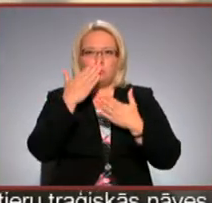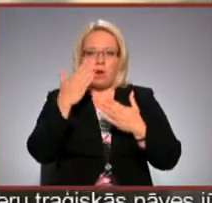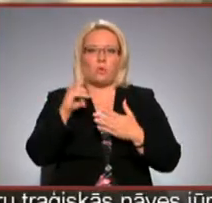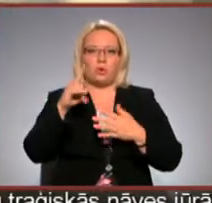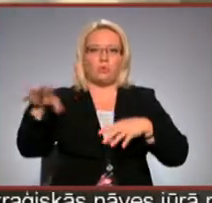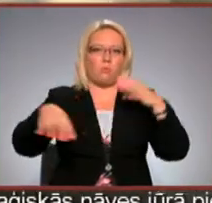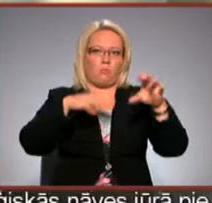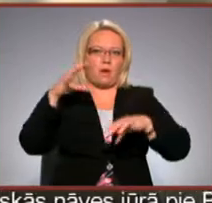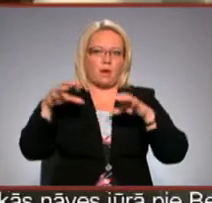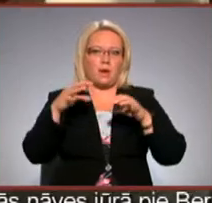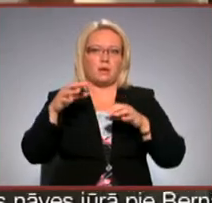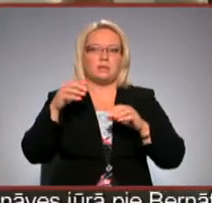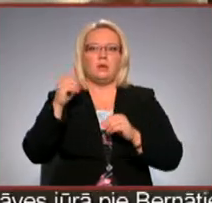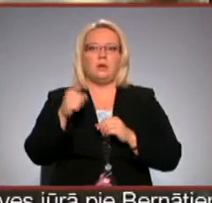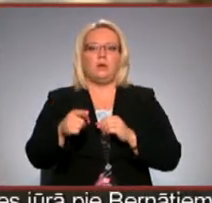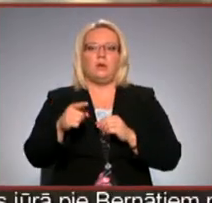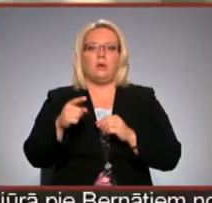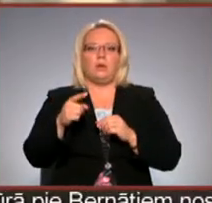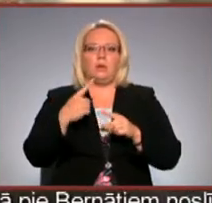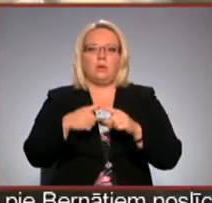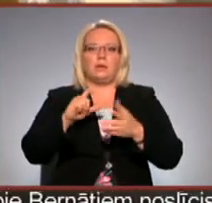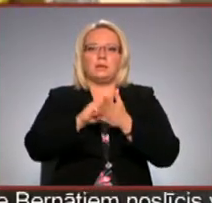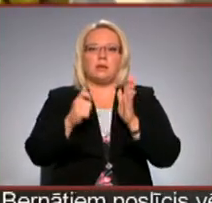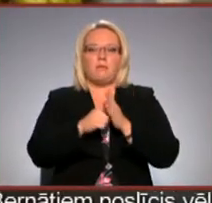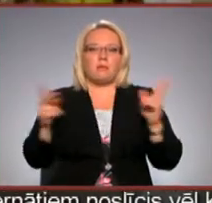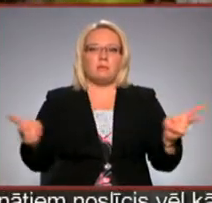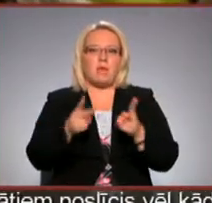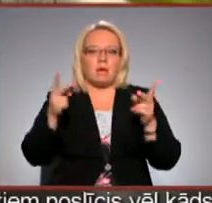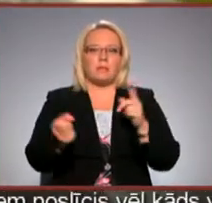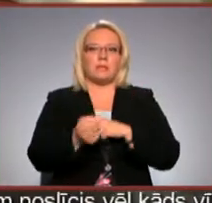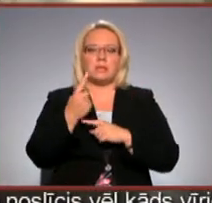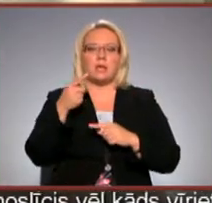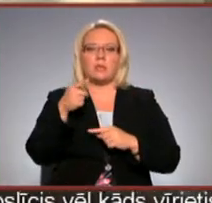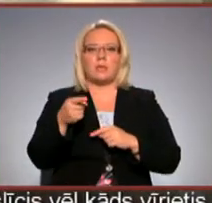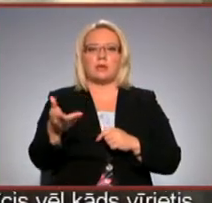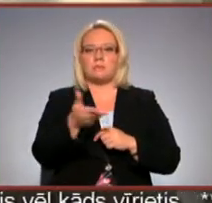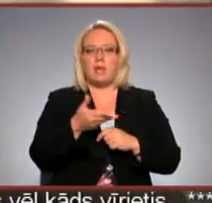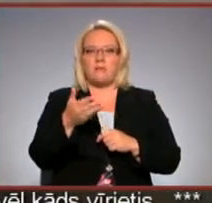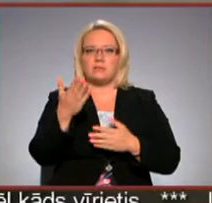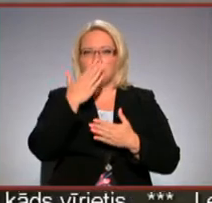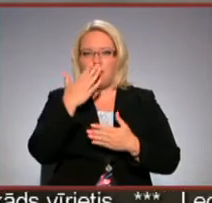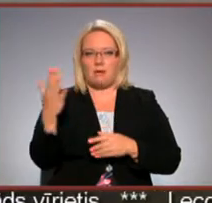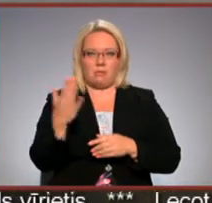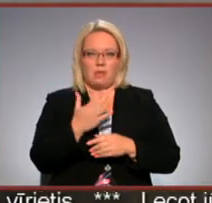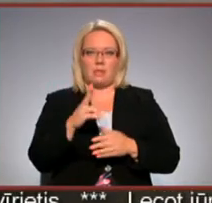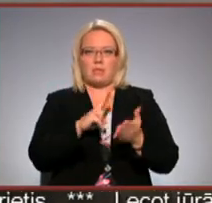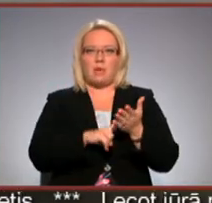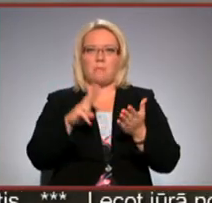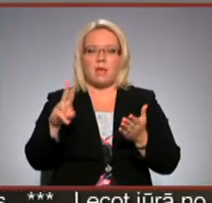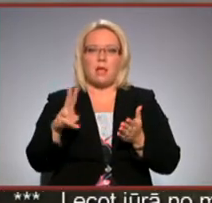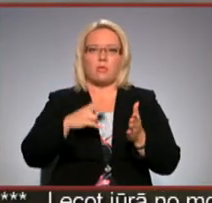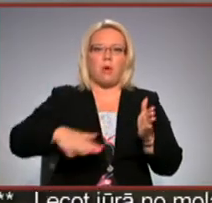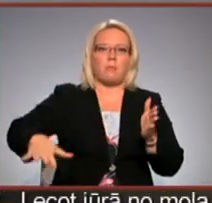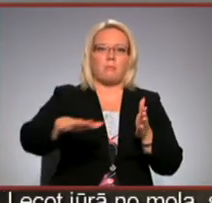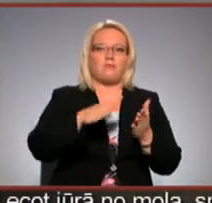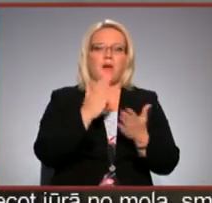ir dūma kains. Aizvakar pat šķita, kādam dzīvoklis deg, bet izrādījās, ka no tās pļavas tā smaka nāk. Lai nepieļaut tā kā ar pļavai